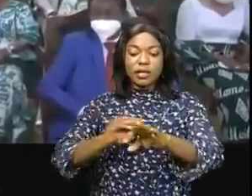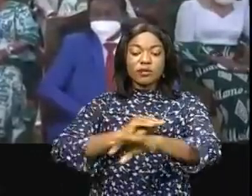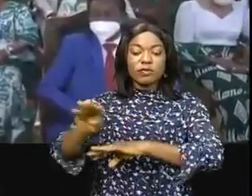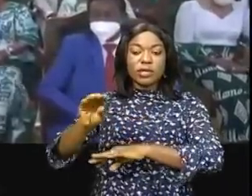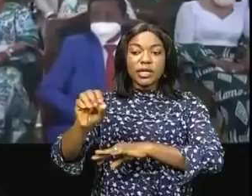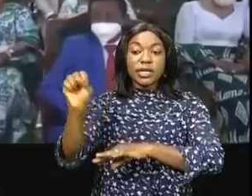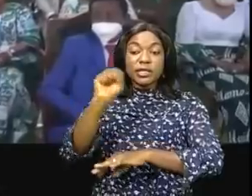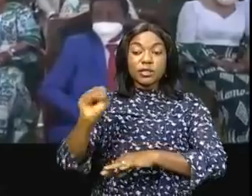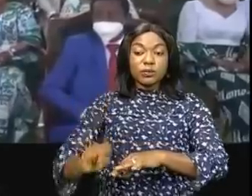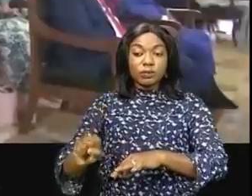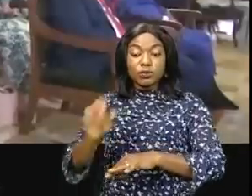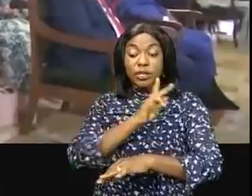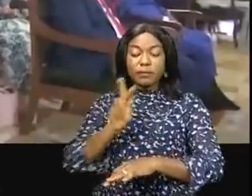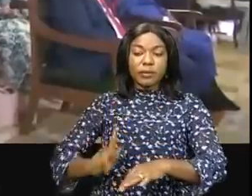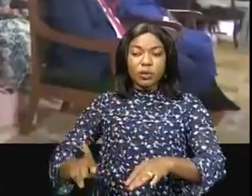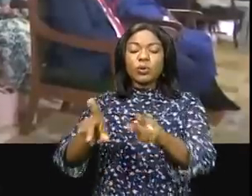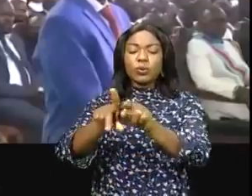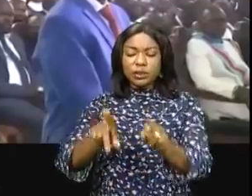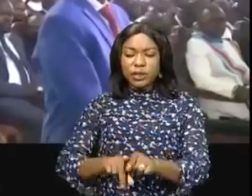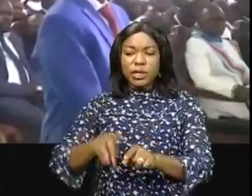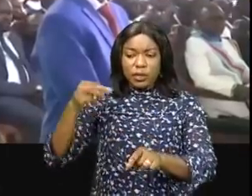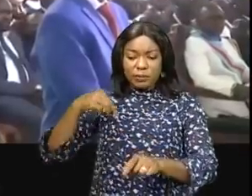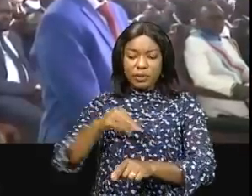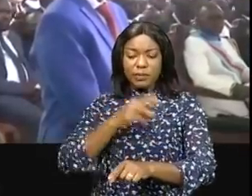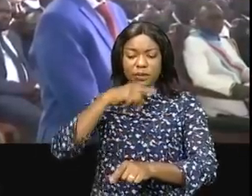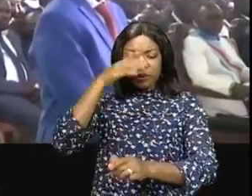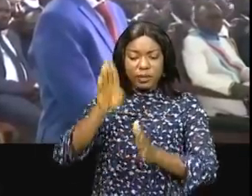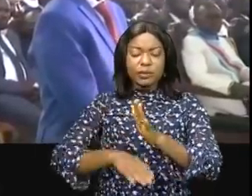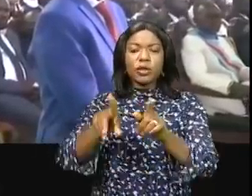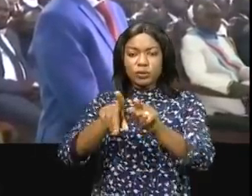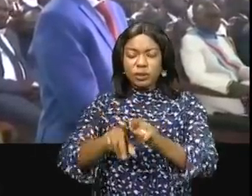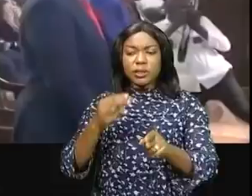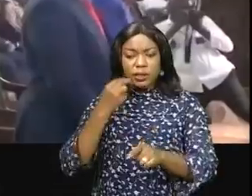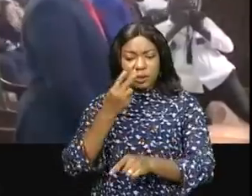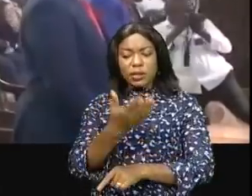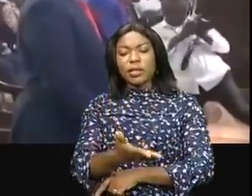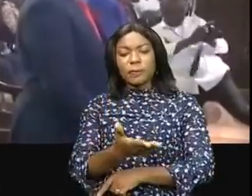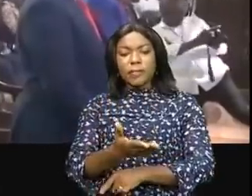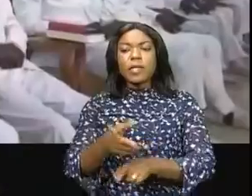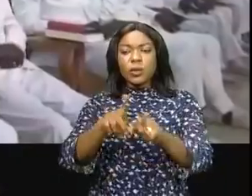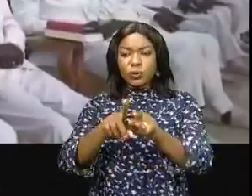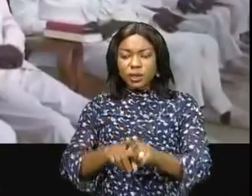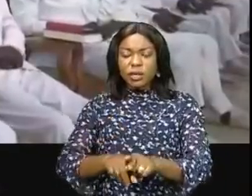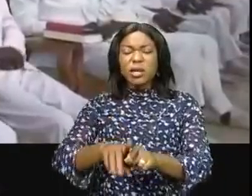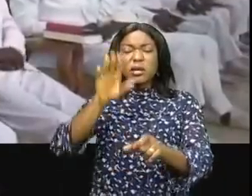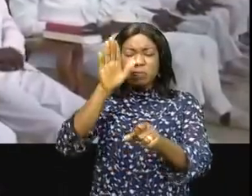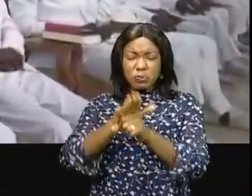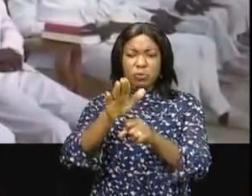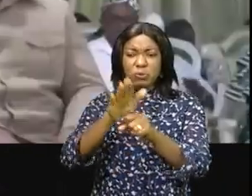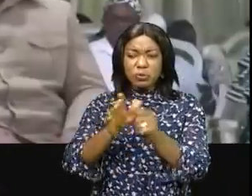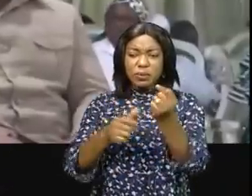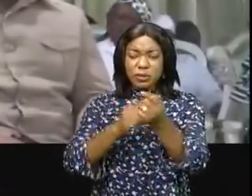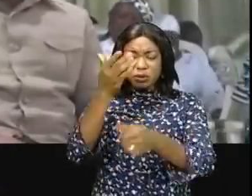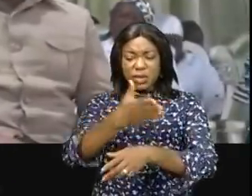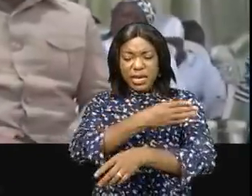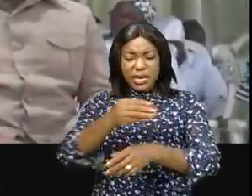les membres de la chambre haute du Parlement ont rehaussé de leur présence cette grandiose cérémonie qui a connu la présence du président